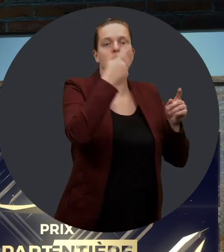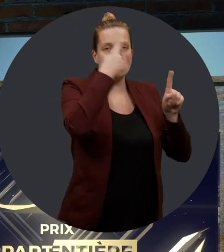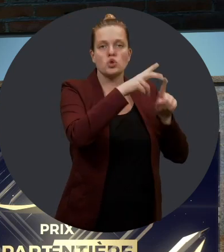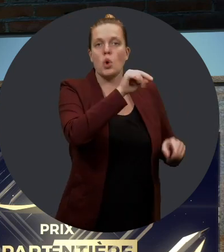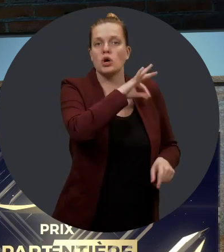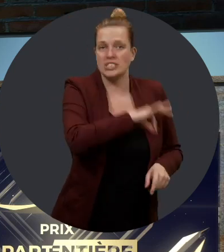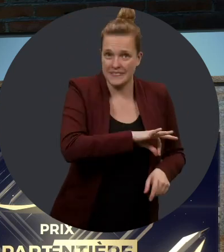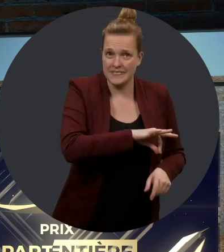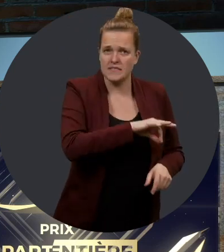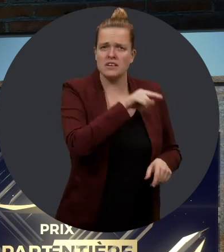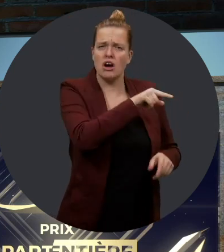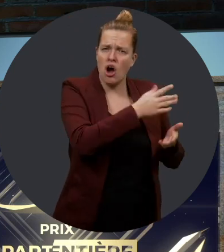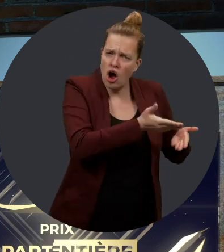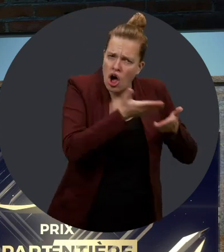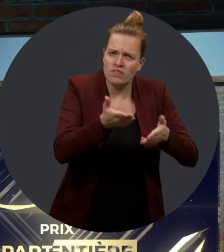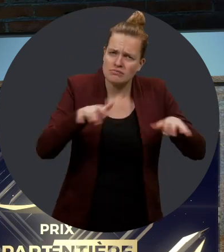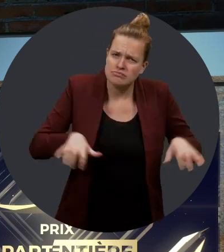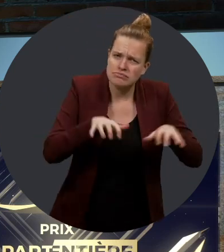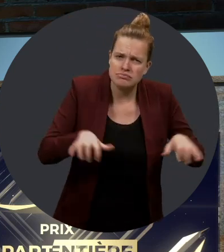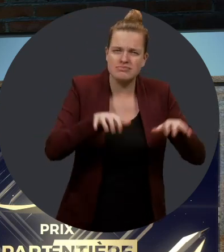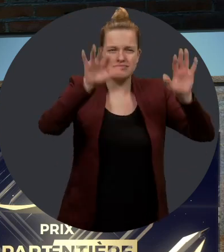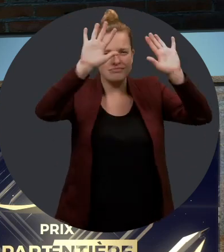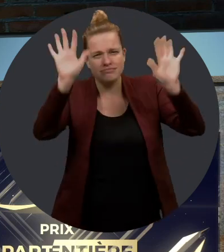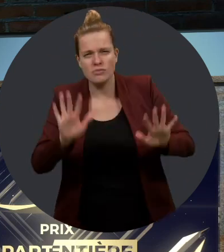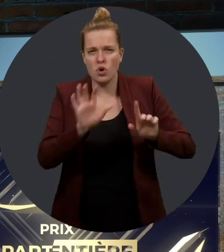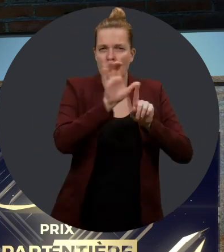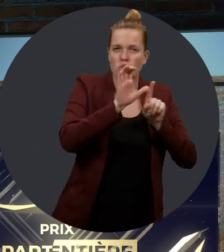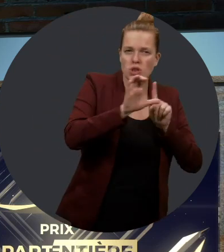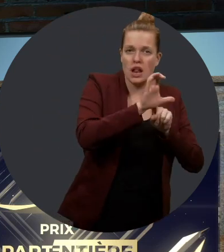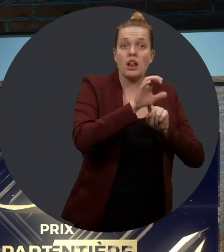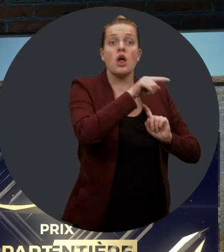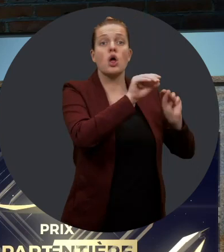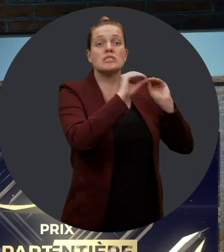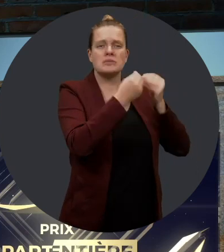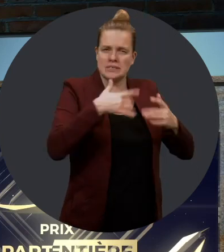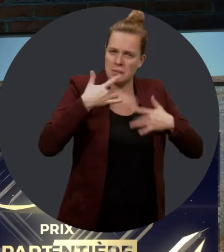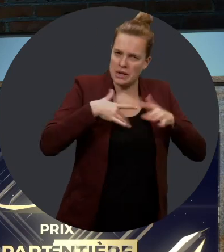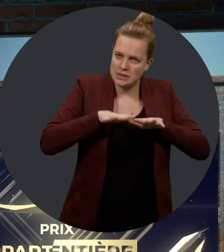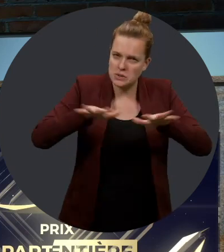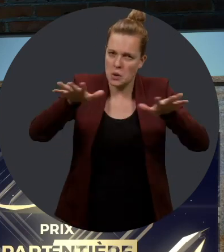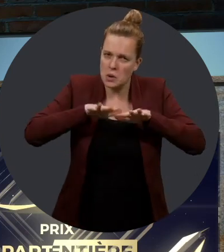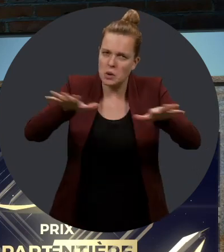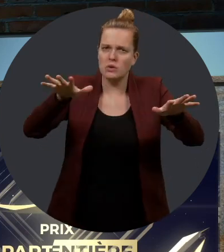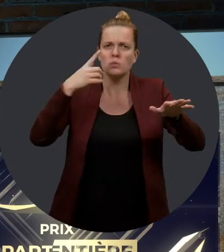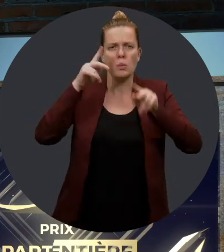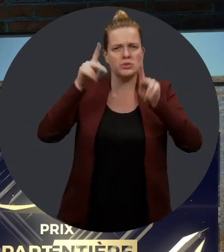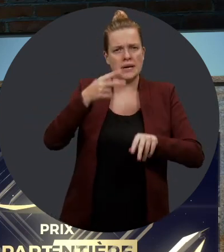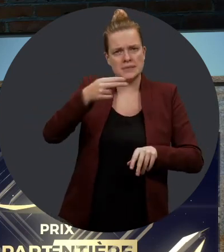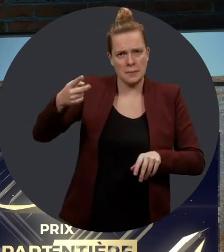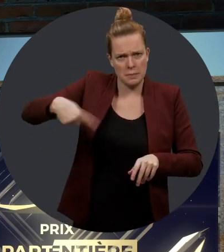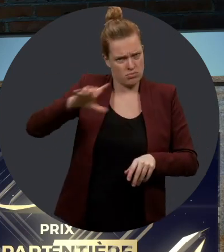organisme à but non lucratif qui œuvre sur la scène culturelle. C'est une organisation qui sensibilise le grand public au